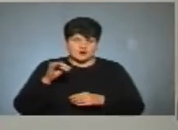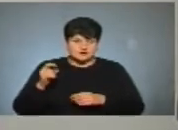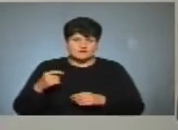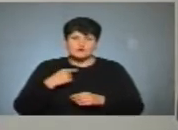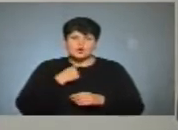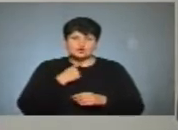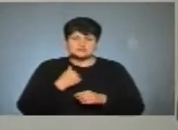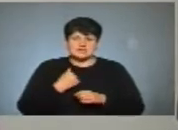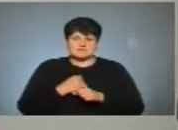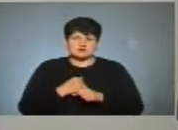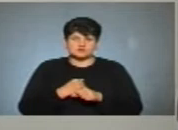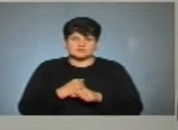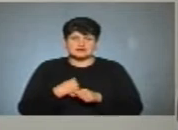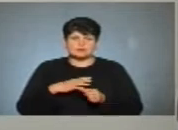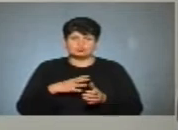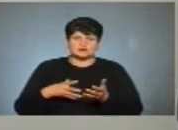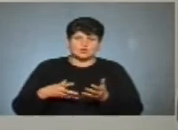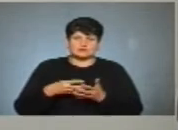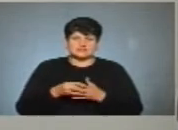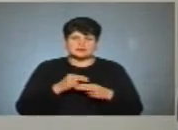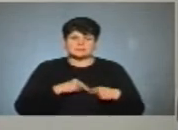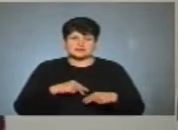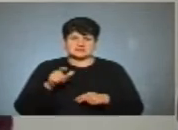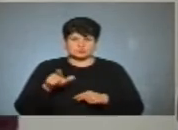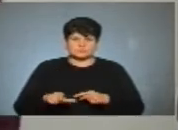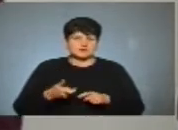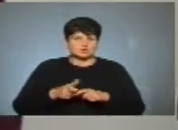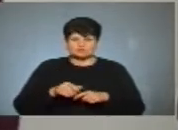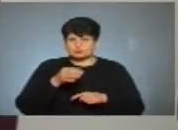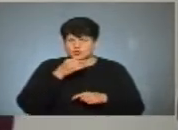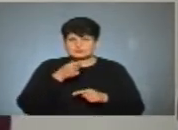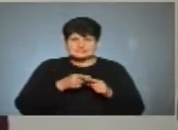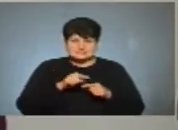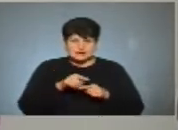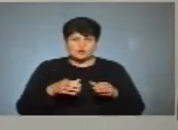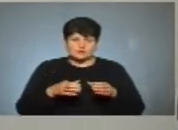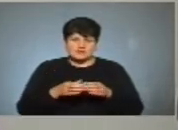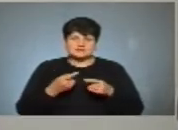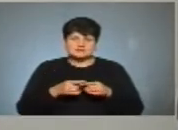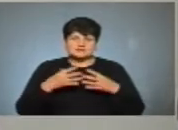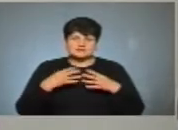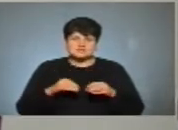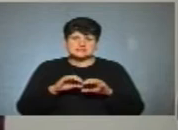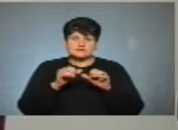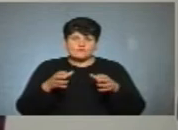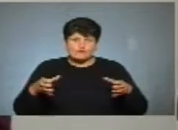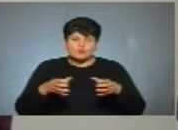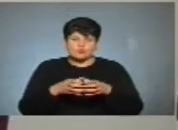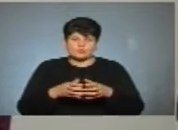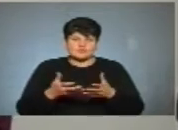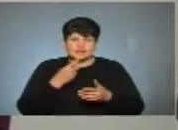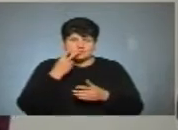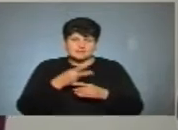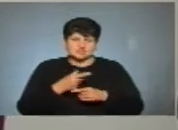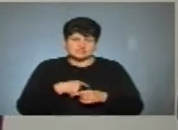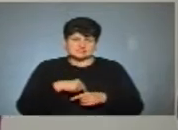працювала, я була оплачуваним працівником. Мені дуже подобалась та команда, так. Але це вже сформована якась певна команда. Я не бачила себе